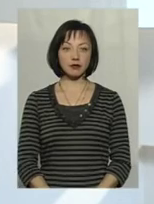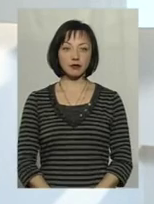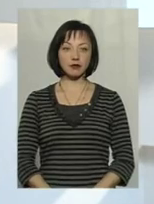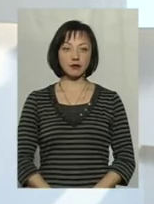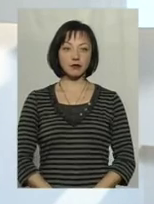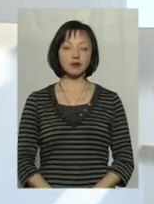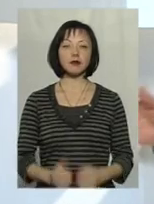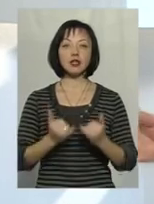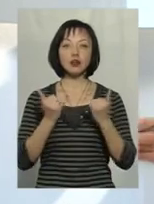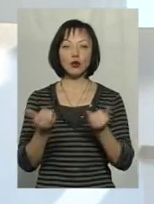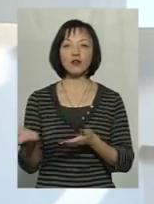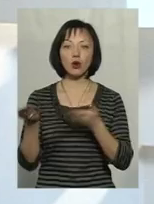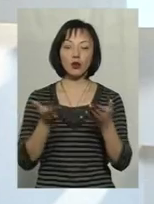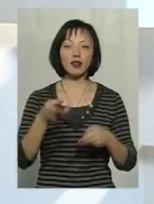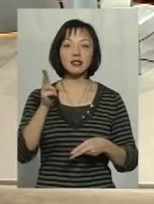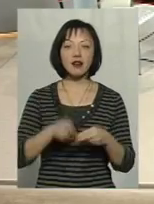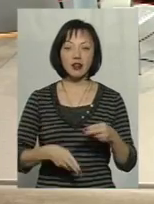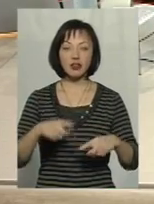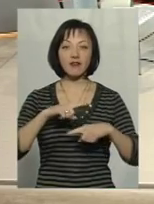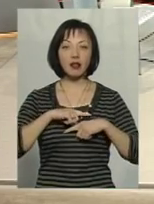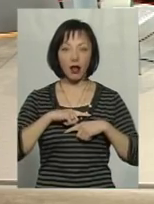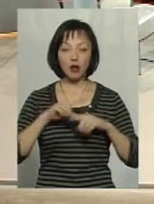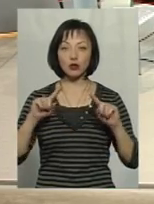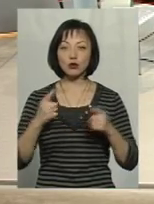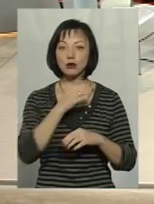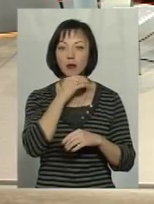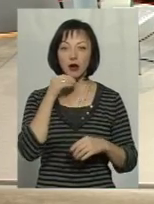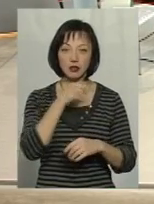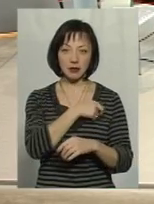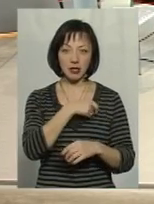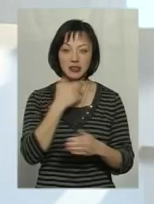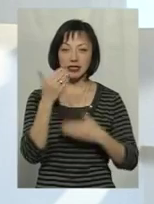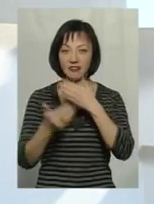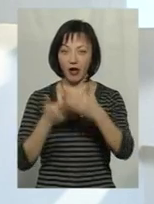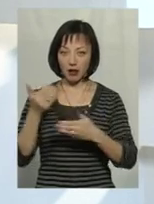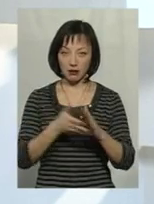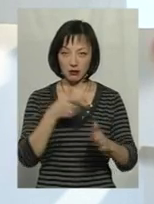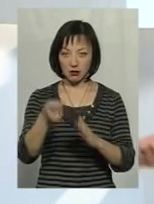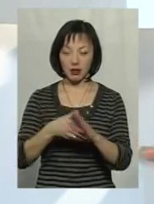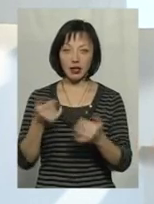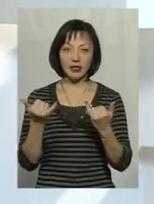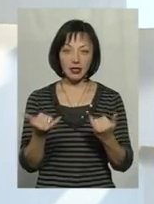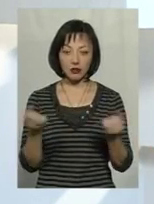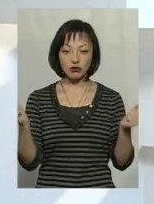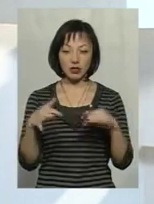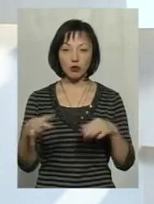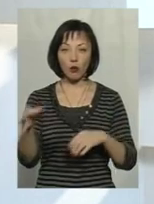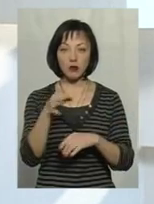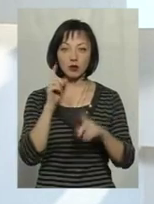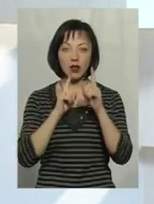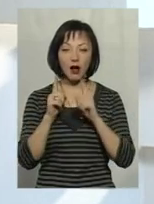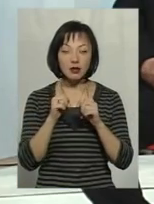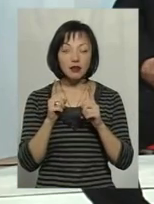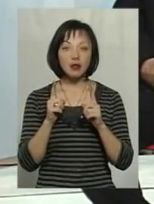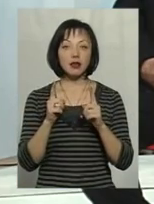Шановні гості, на завершення, на фінал, дуже багато депутатських звернень. І нинішнє скликання обласної ради, мені